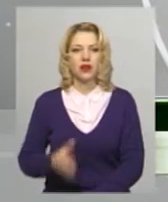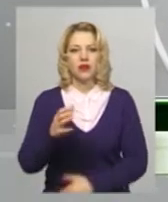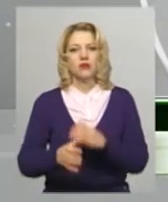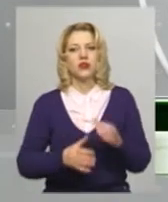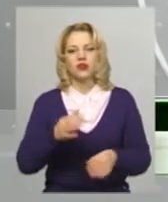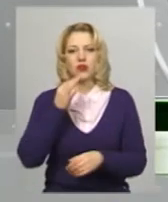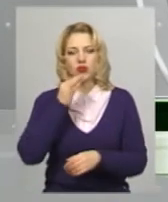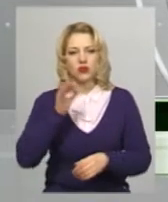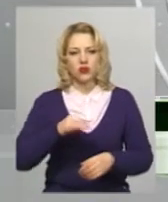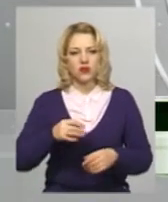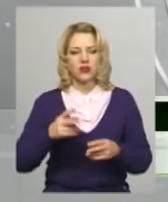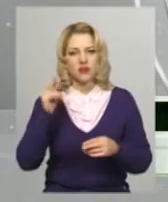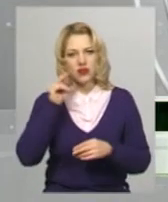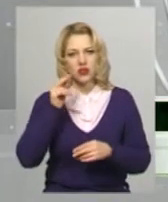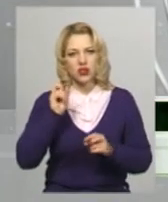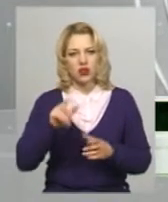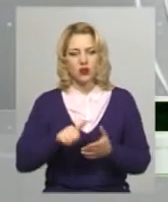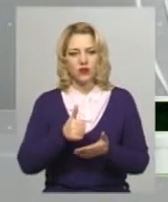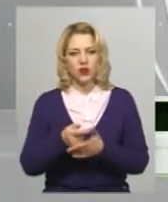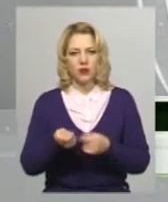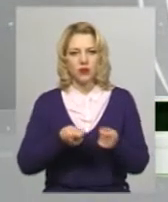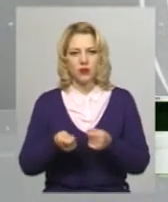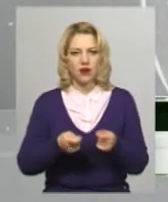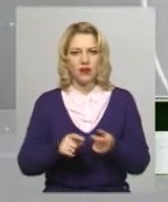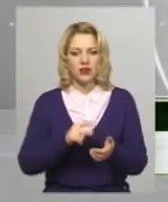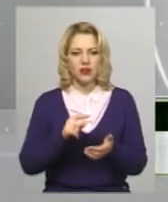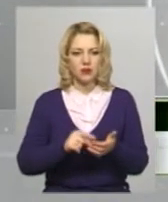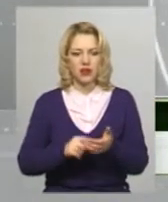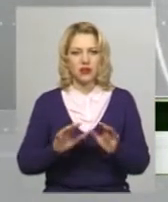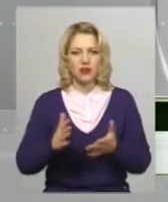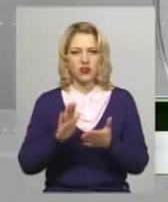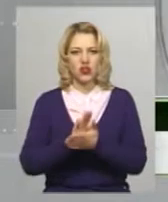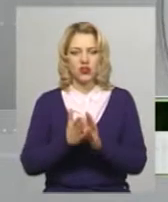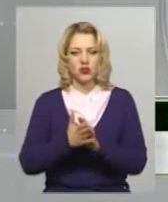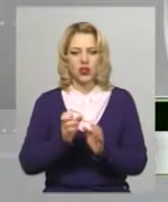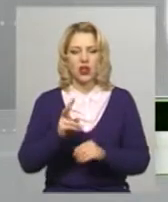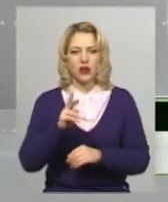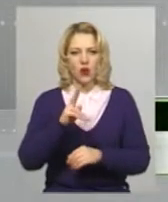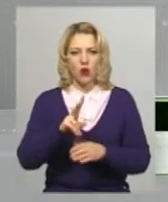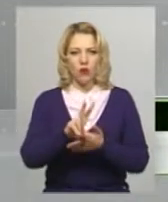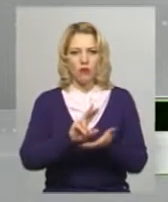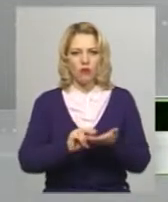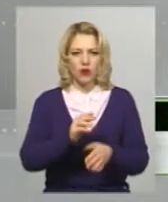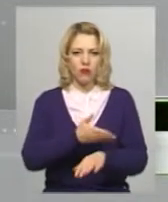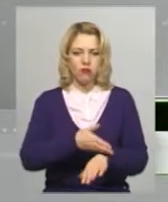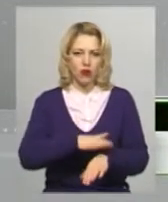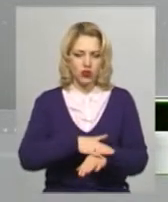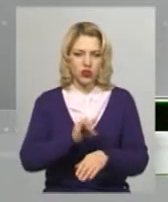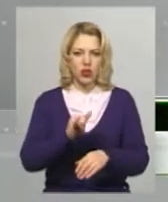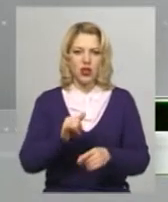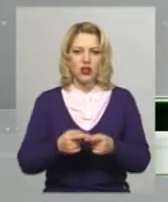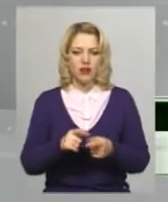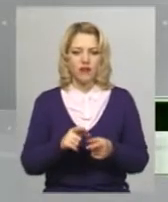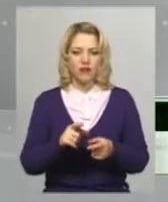досвід вивчається, як і головним управлінням питань надзвичайних ситуацій, в сусідній Польщі переймається, і напрацювання